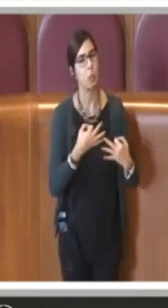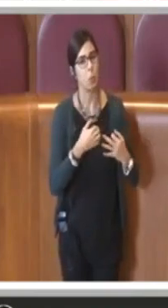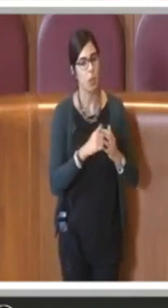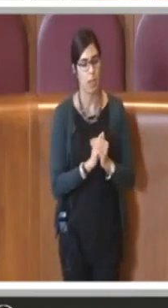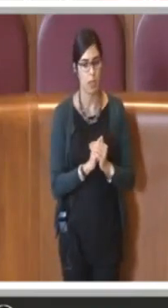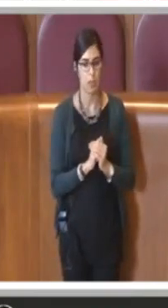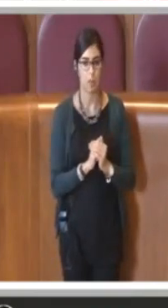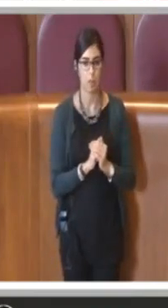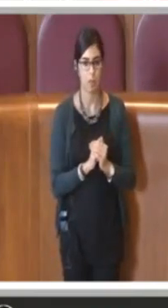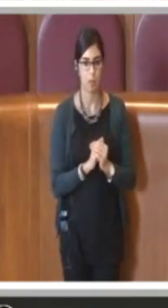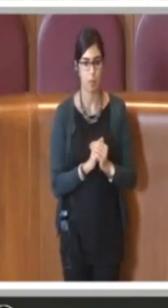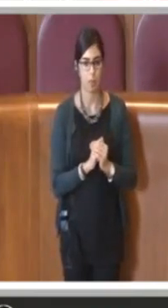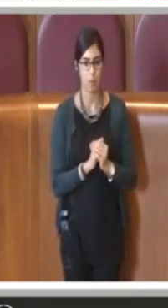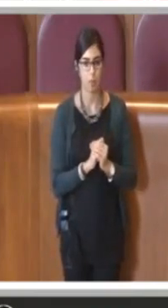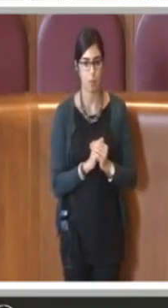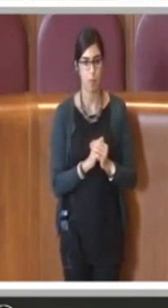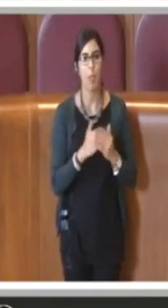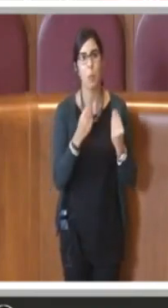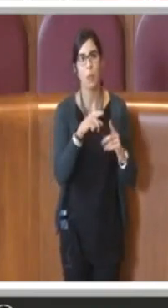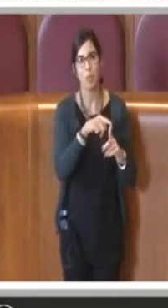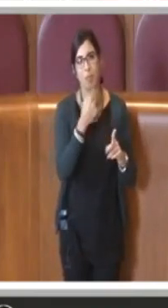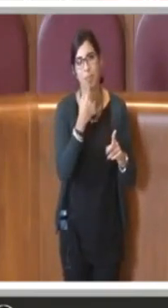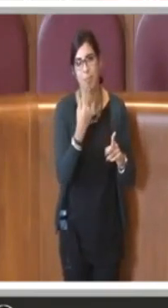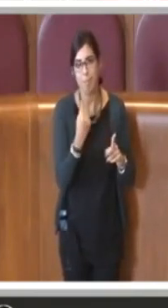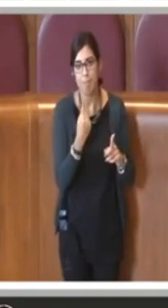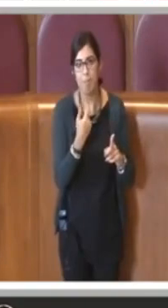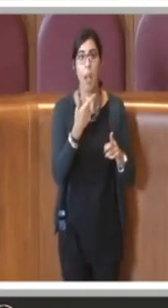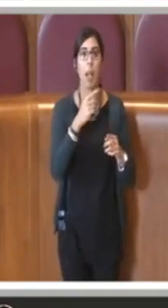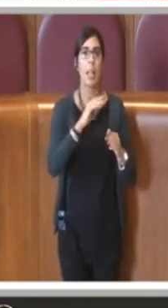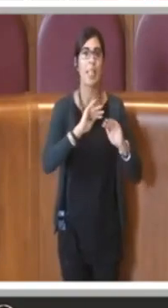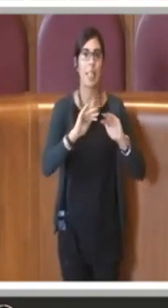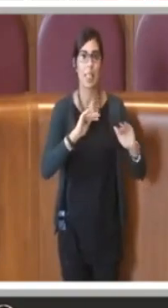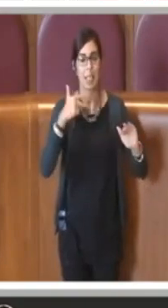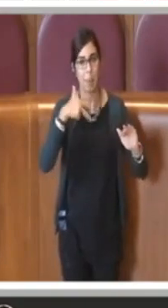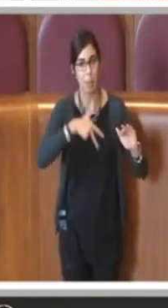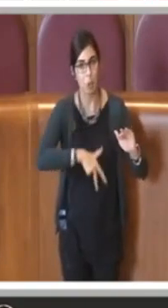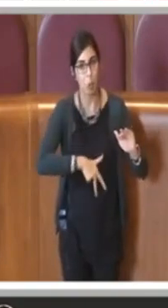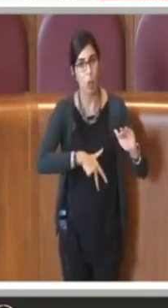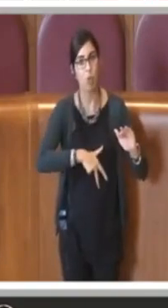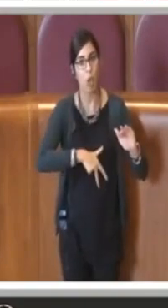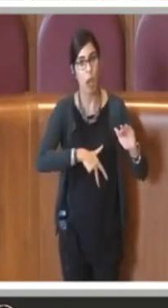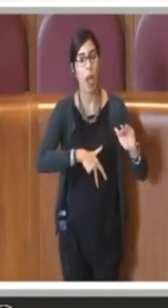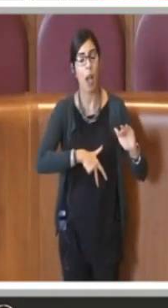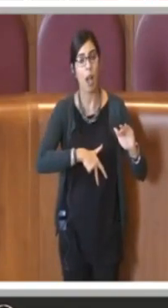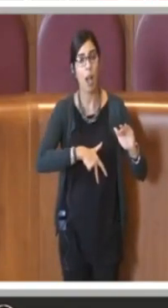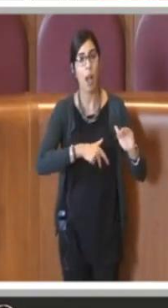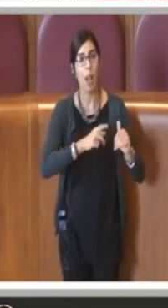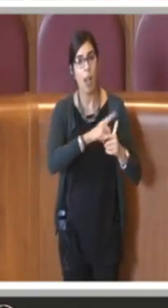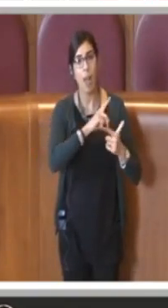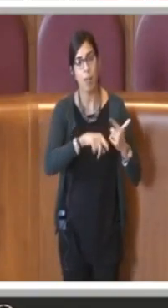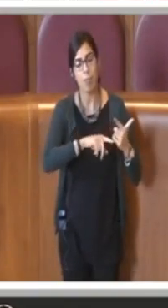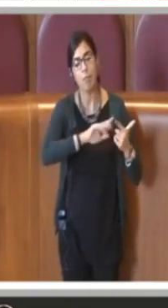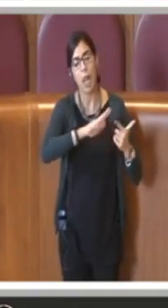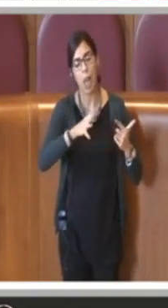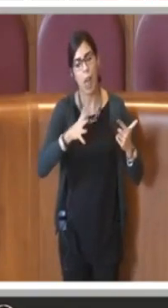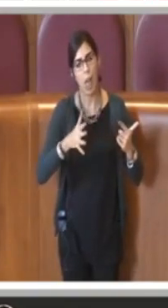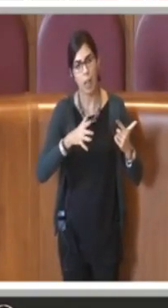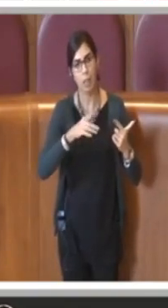E quindi prevedendo distanziamenti sociali, prevedendo tutta una serie di interventi che